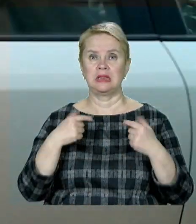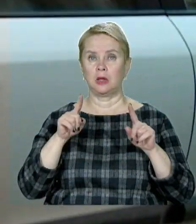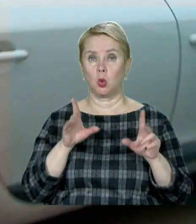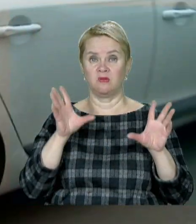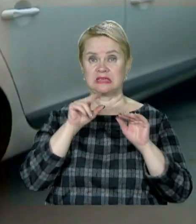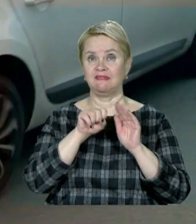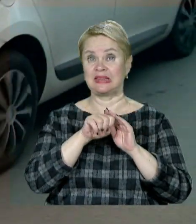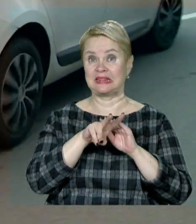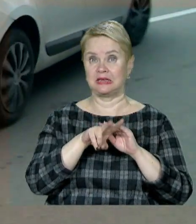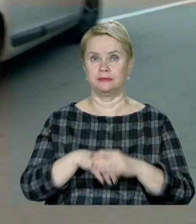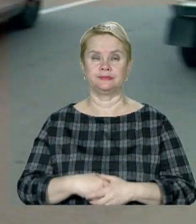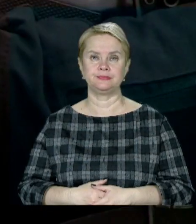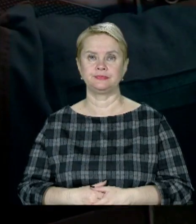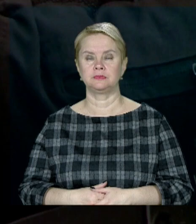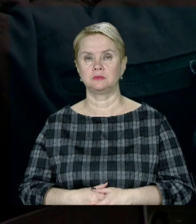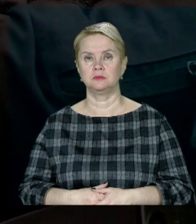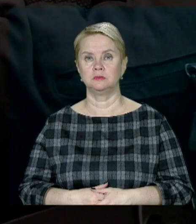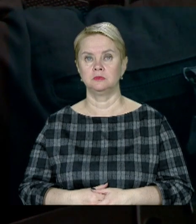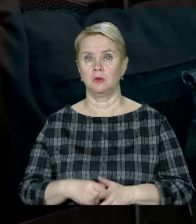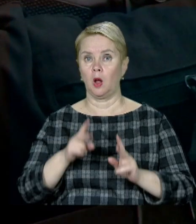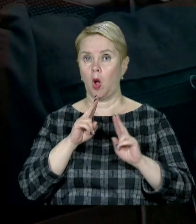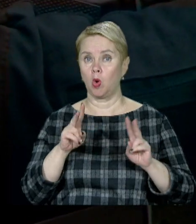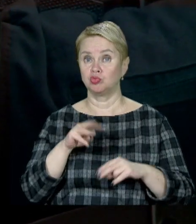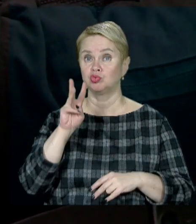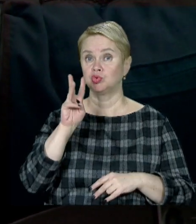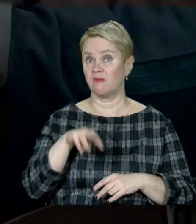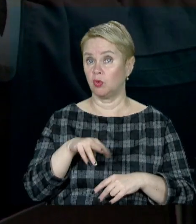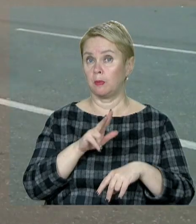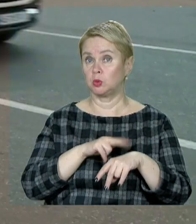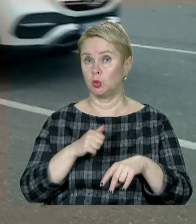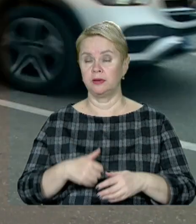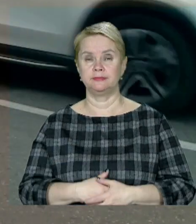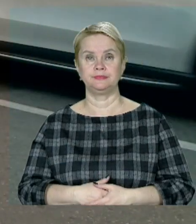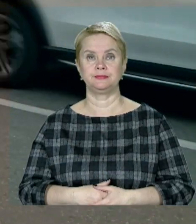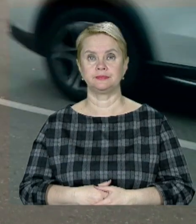встигає втекти, а когось штрафують патрульні.